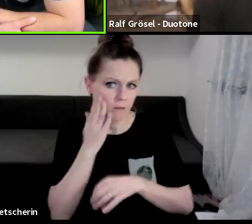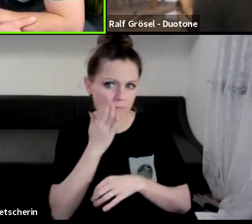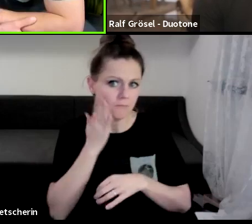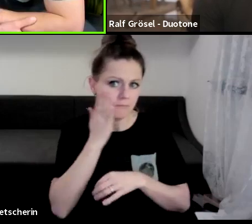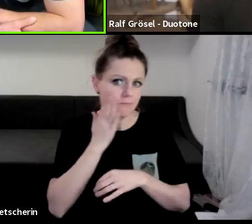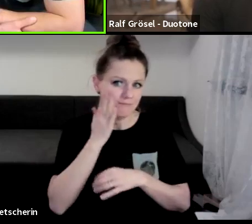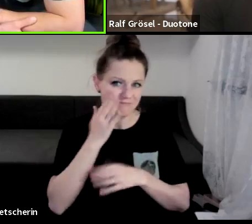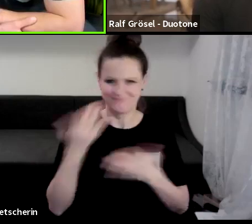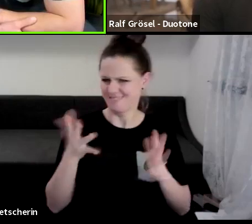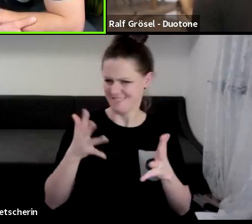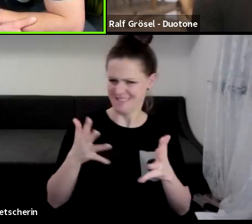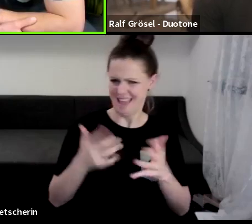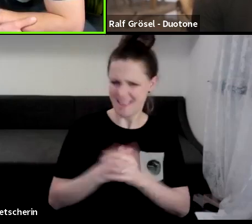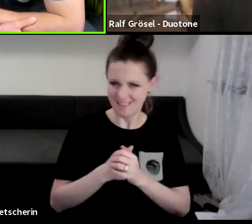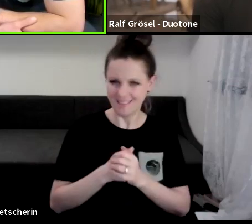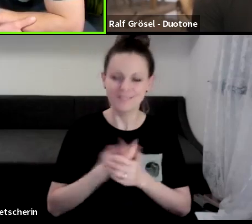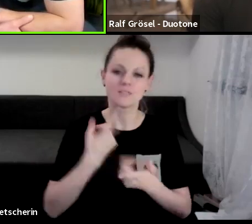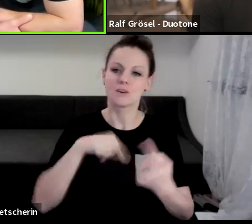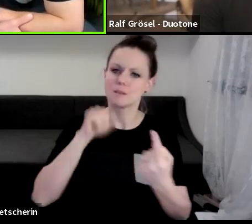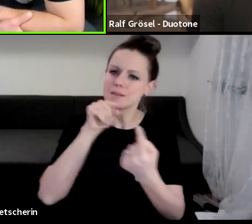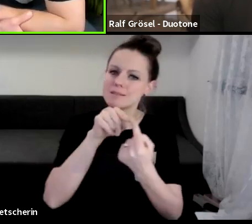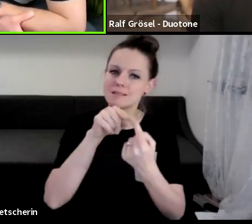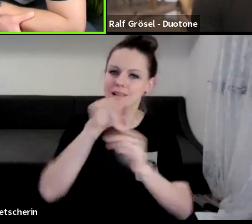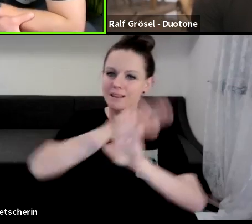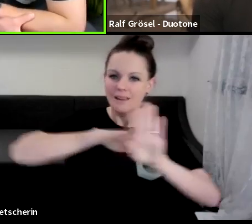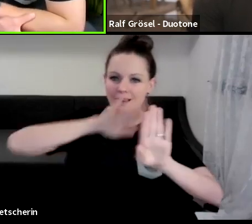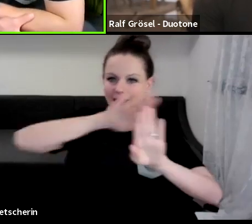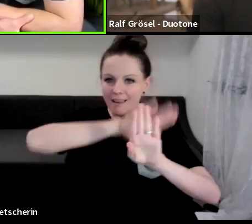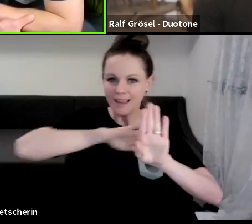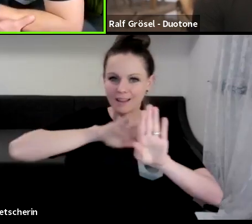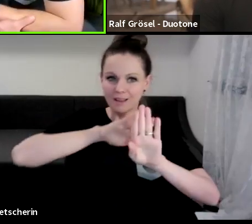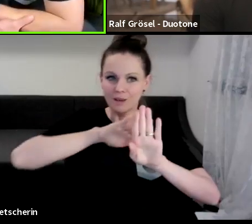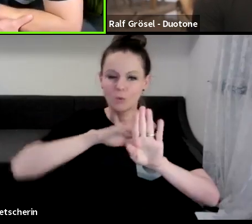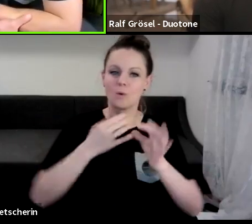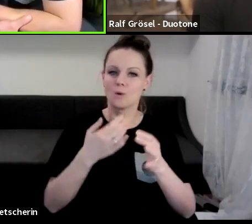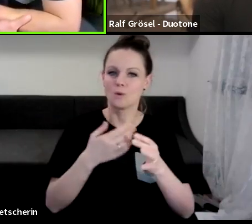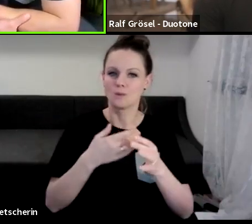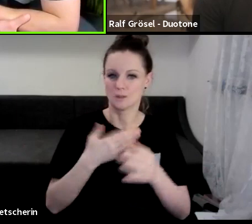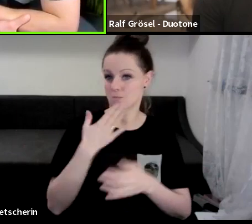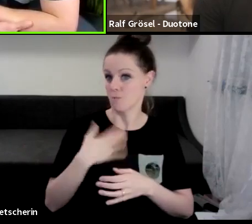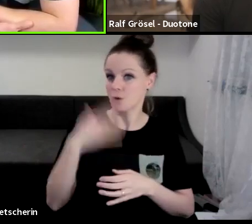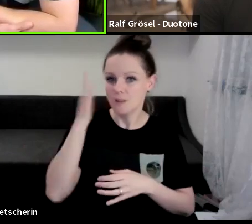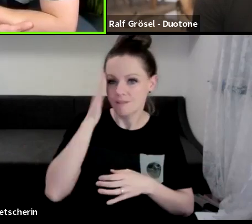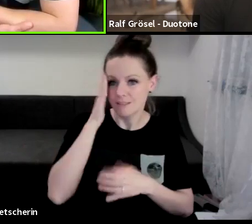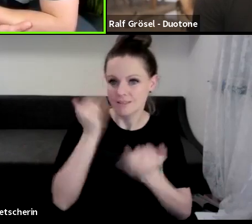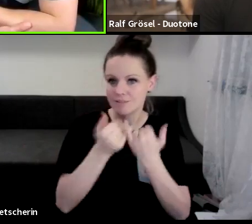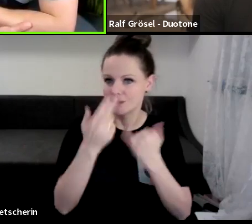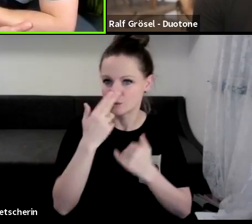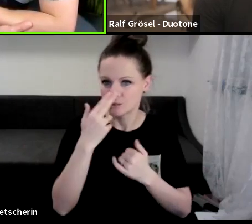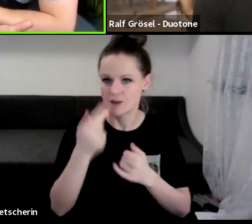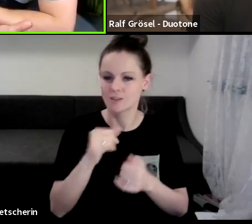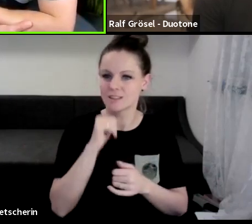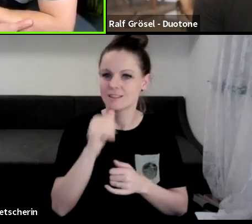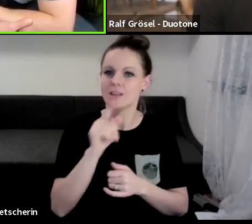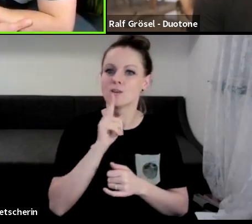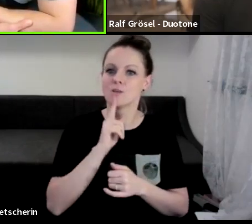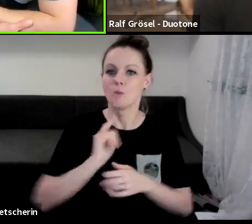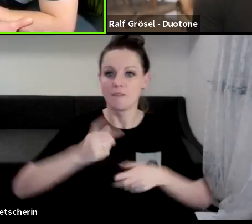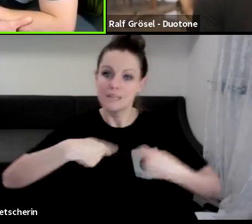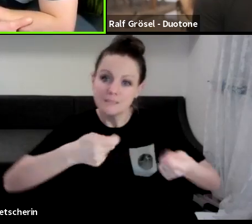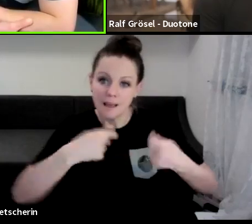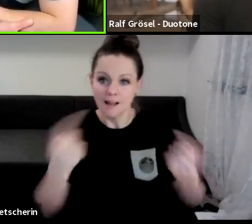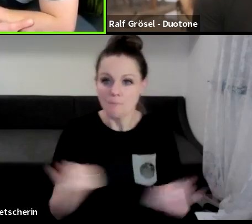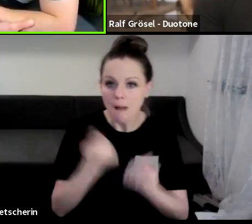frägt, sondern einfach, dass man ein bisschen die Hintergründe kennenlernt und nicht diesen Sales- und